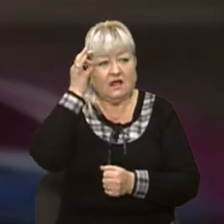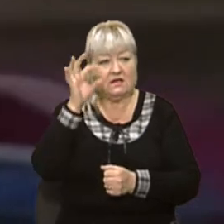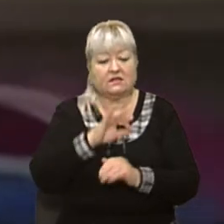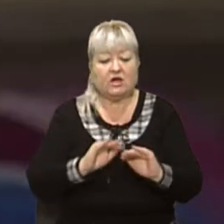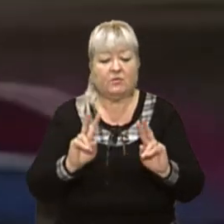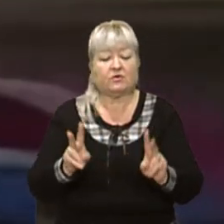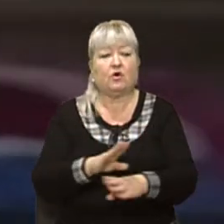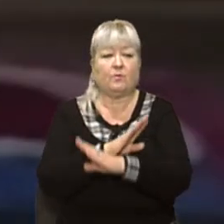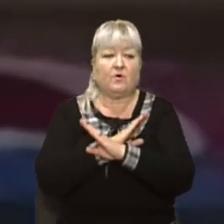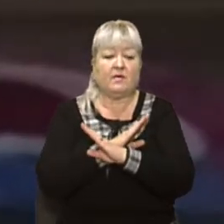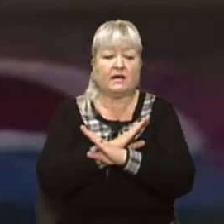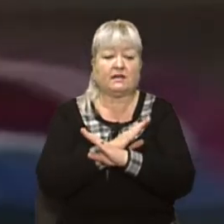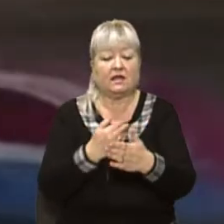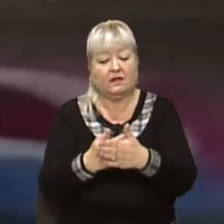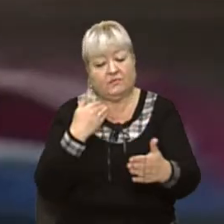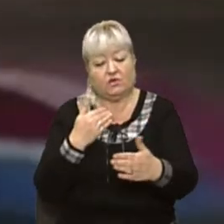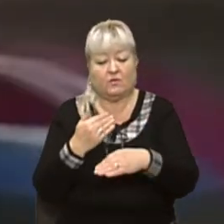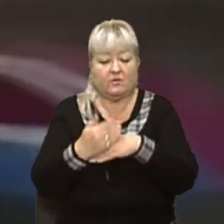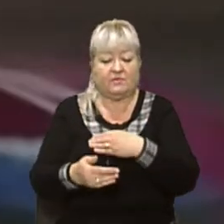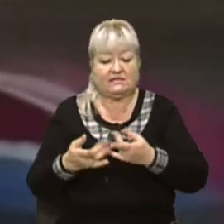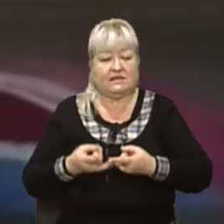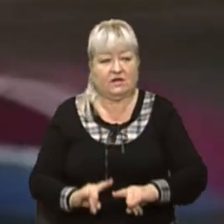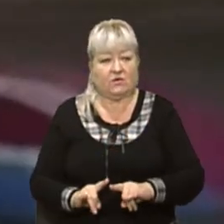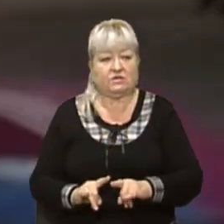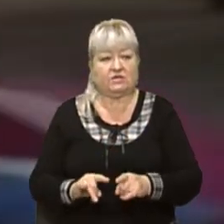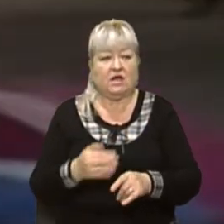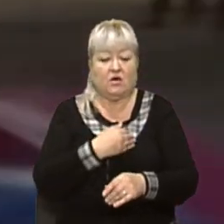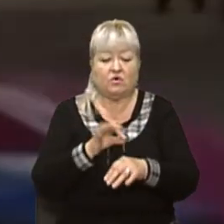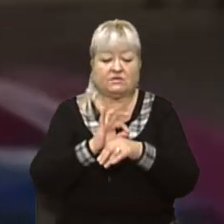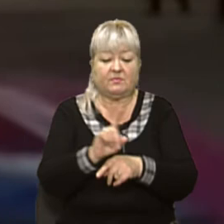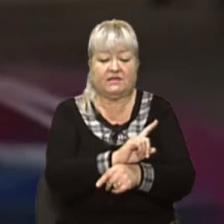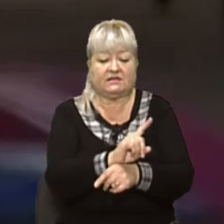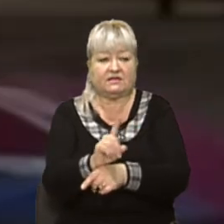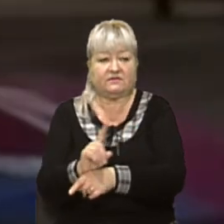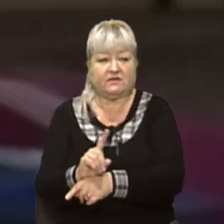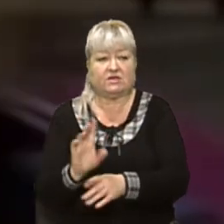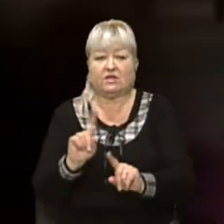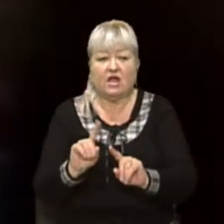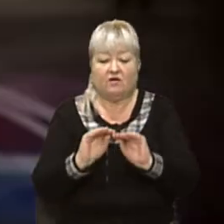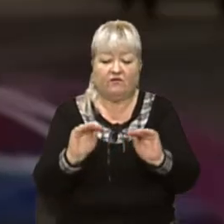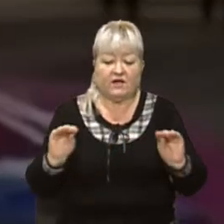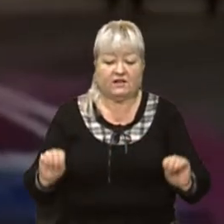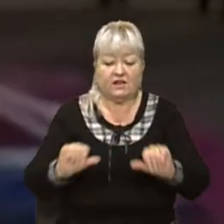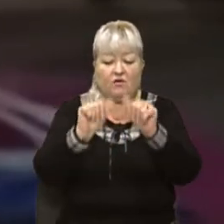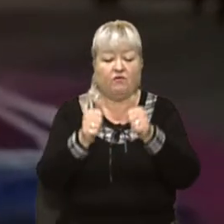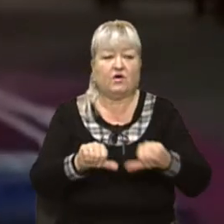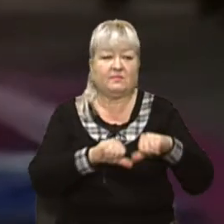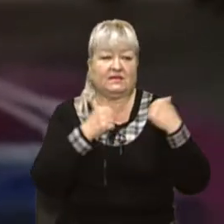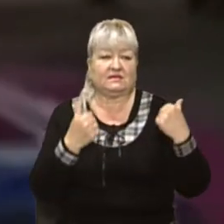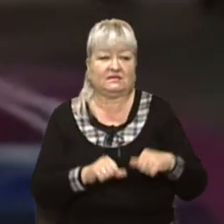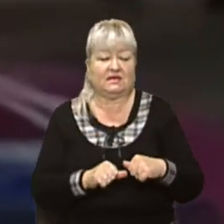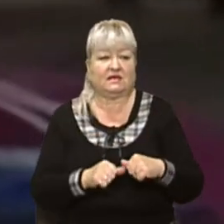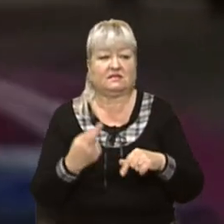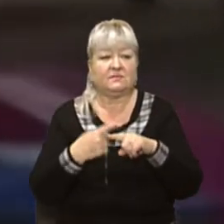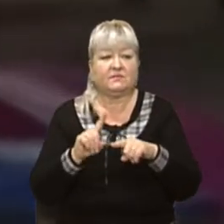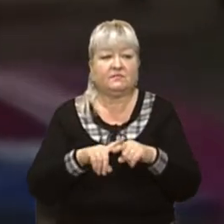померли до або після народження, мають запалити свічки, які виклали у формі серця. Такий захід відбувається до Всесвітнього дня